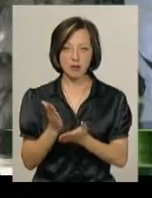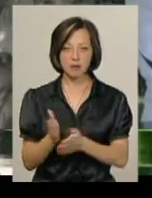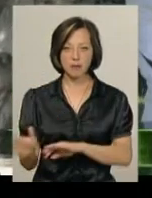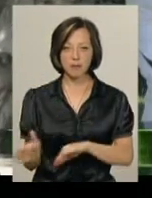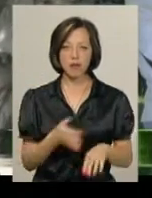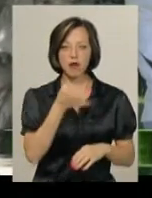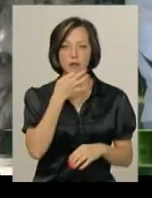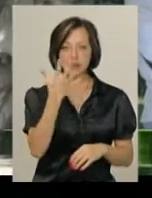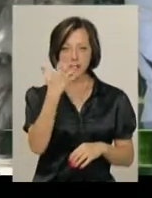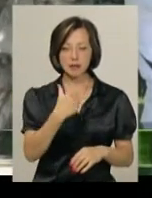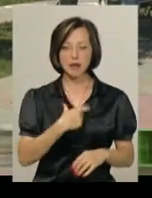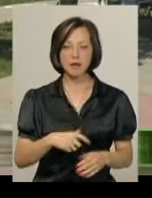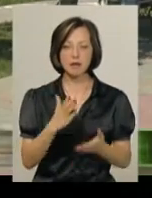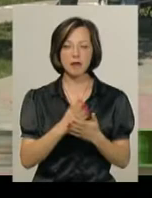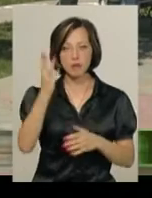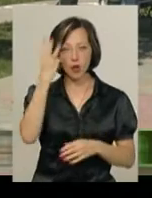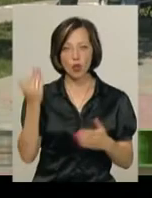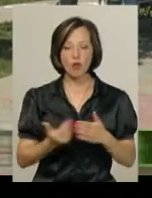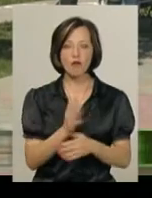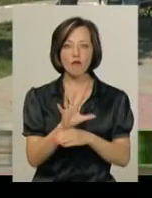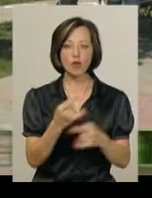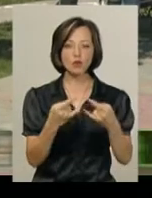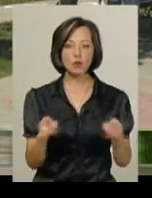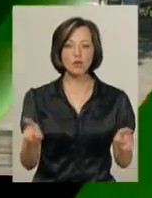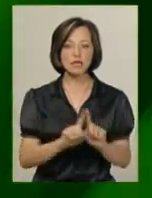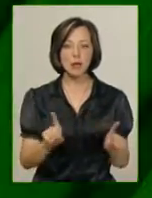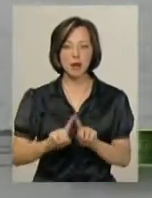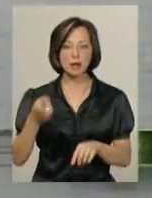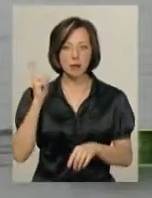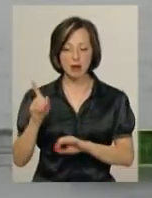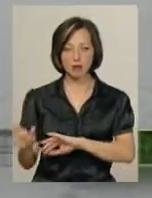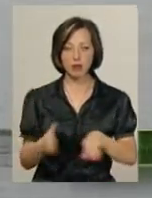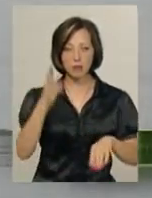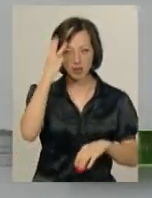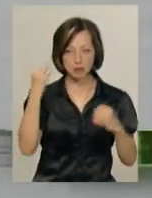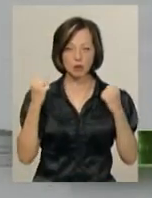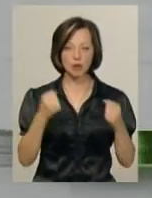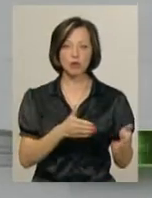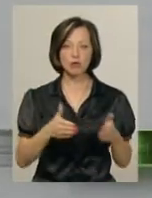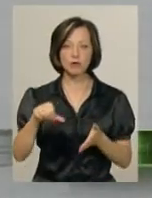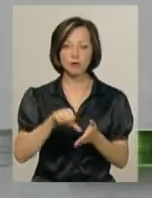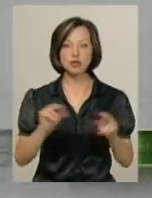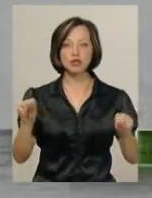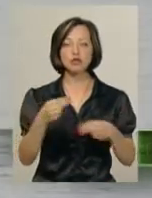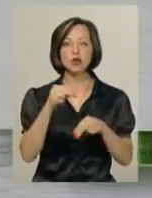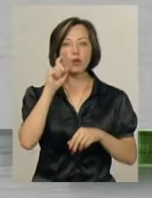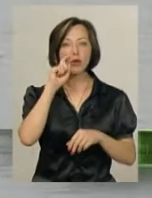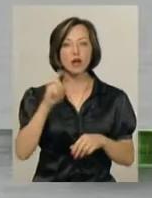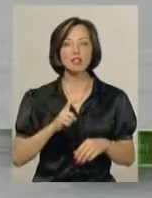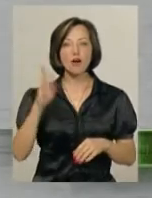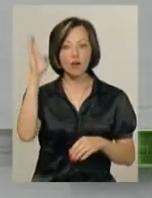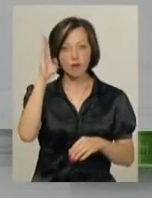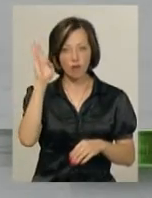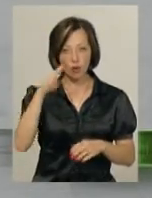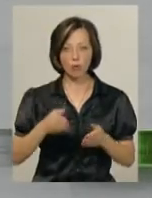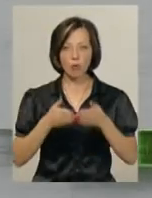Любителі селфі матимуть у Хмельницькому нову фотозону з елементами ретро. Хмельницькі спортсмени готуються виступати на чемпіонаті України з водно